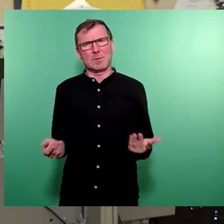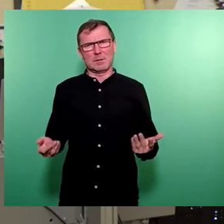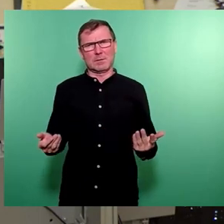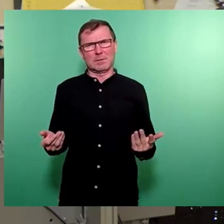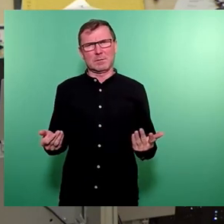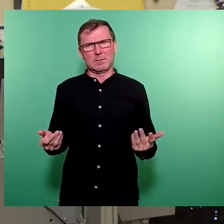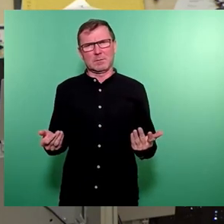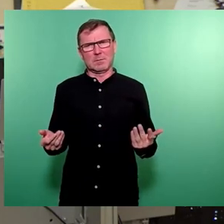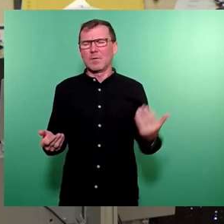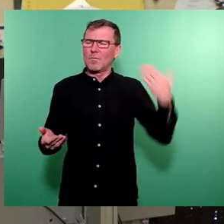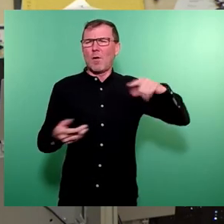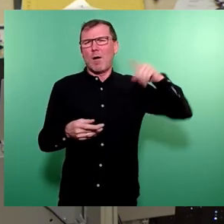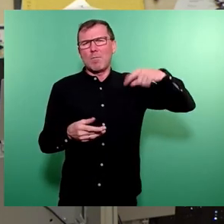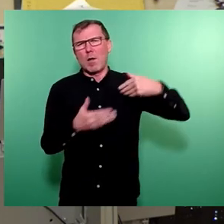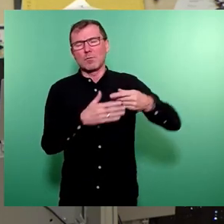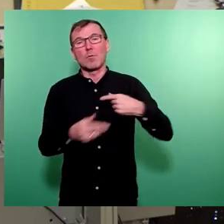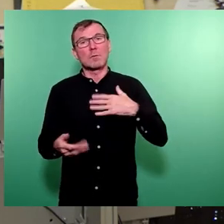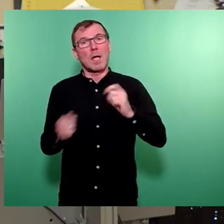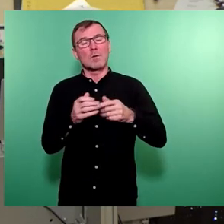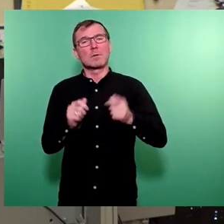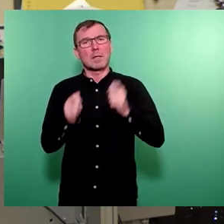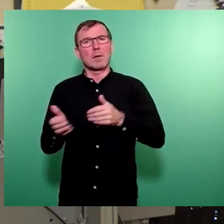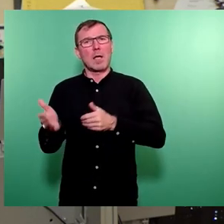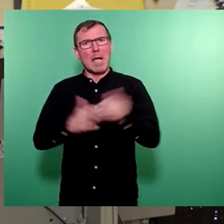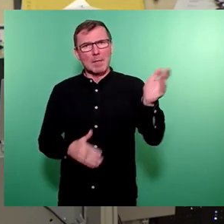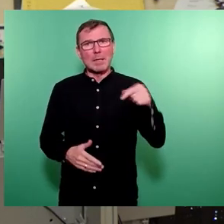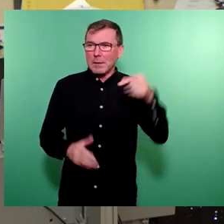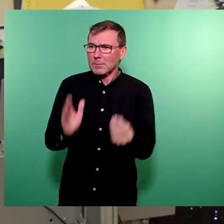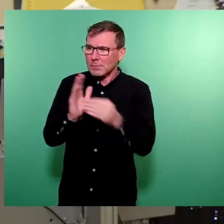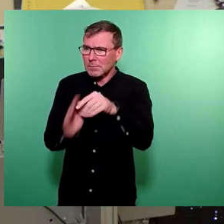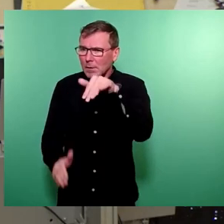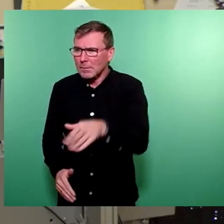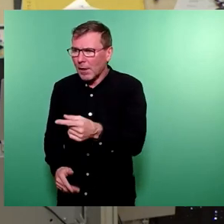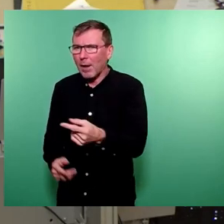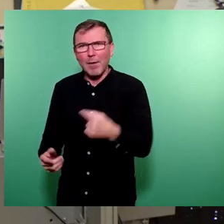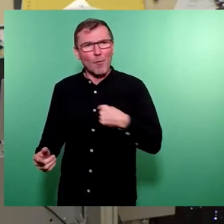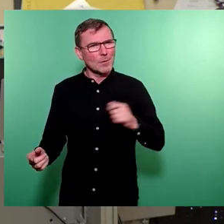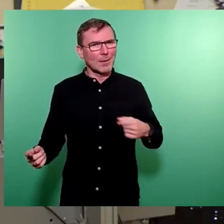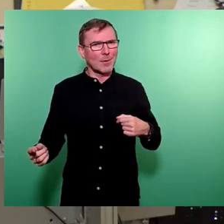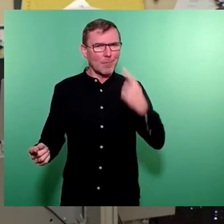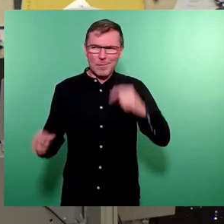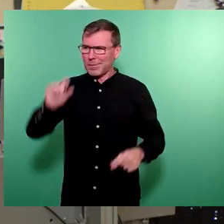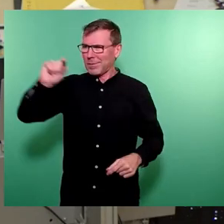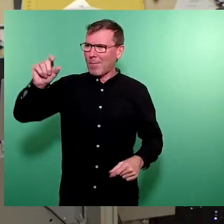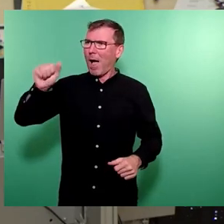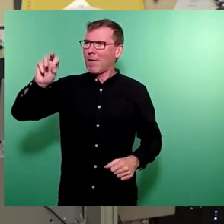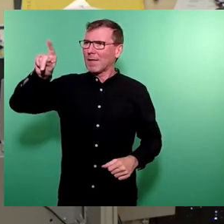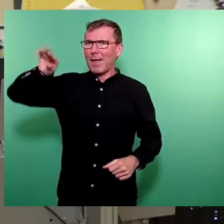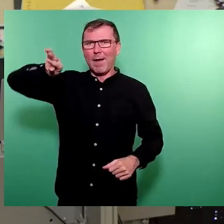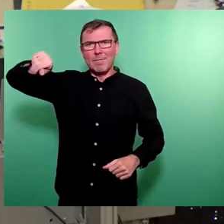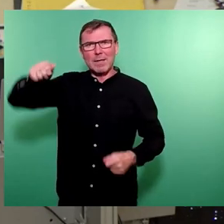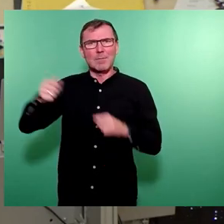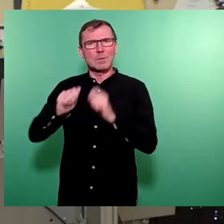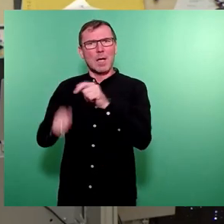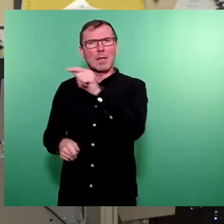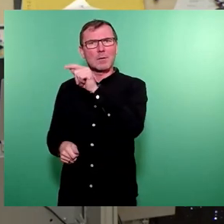wurde unser Änderungsantrag abgelehnt. Jetzt kommt er wieder zum Vorschein, aber nicht unser Antrag, sondern dieser beschlossene Antrag, wo